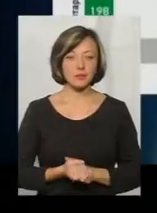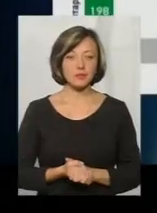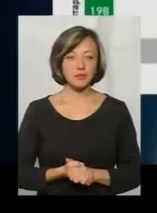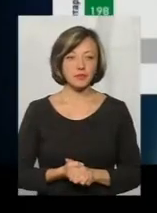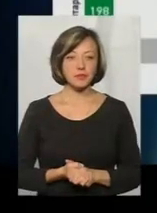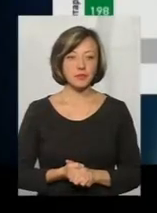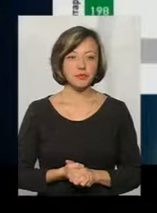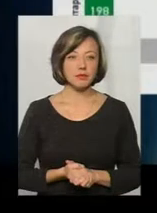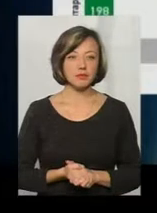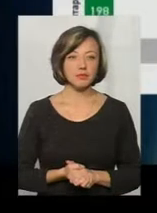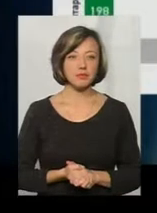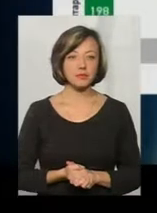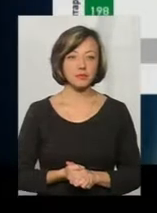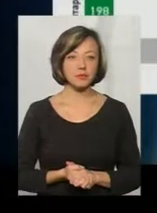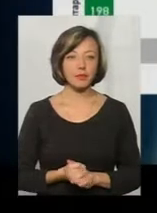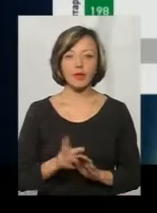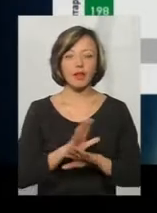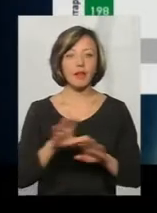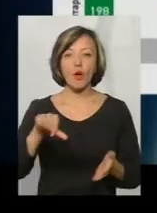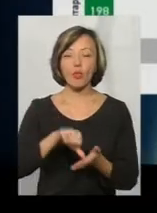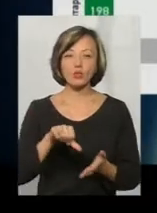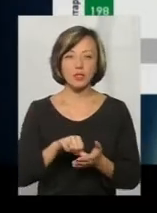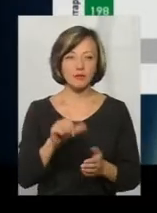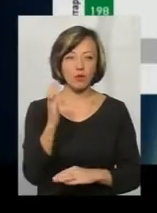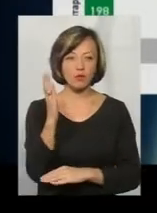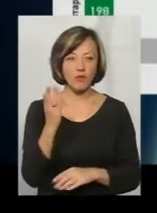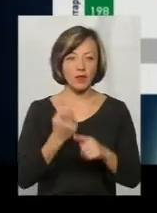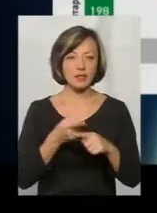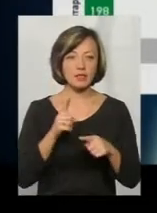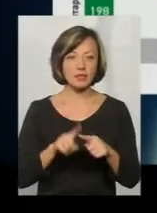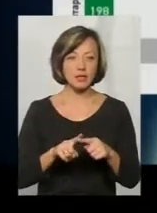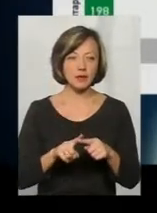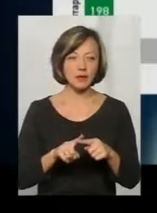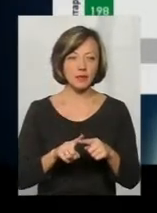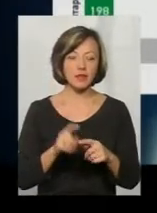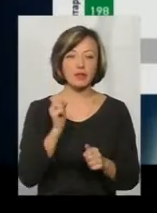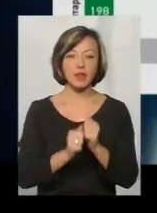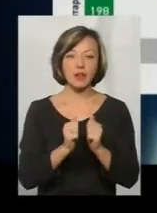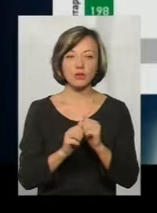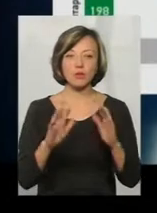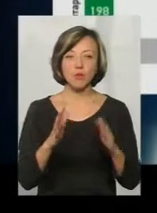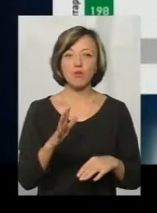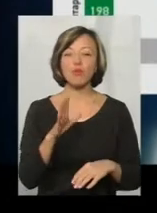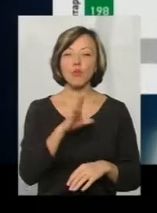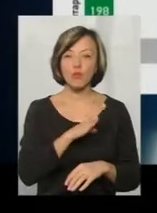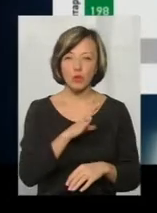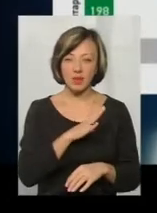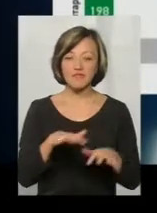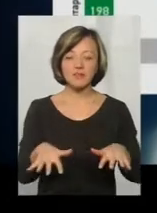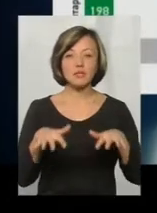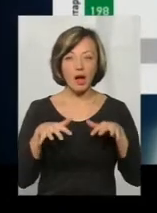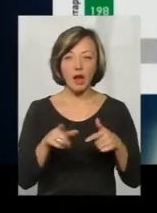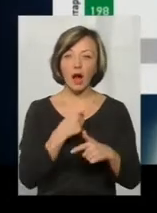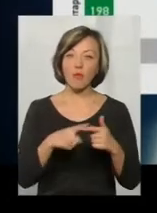По суті, так? От ми бачимо не участь в голосуванні. Тобто, це те, що часто трапляється... Вони були в залі